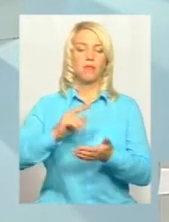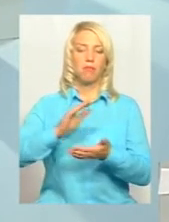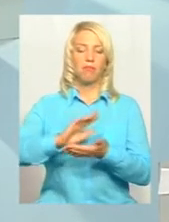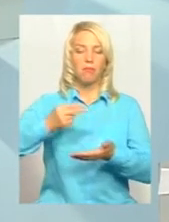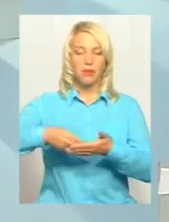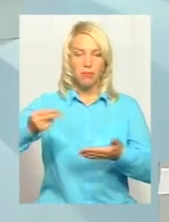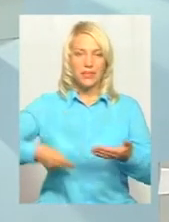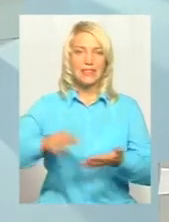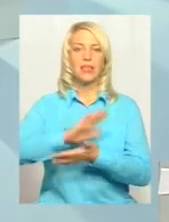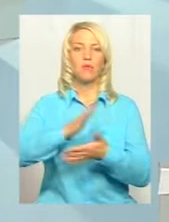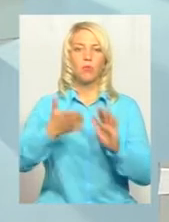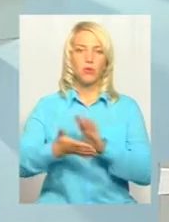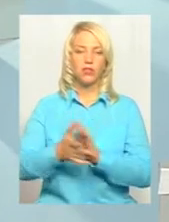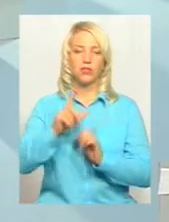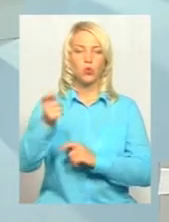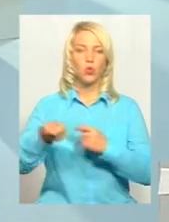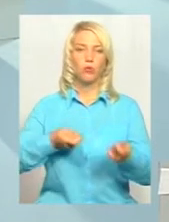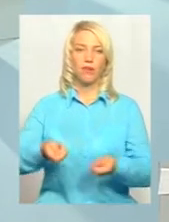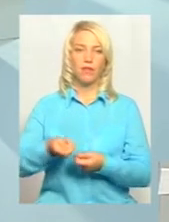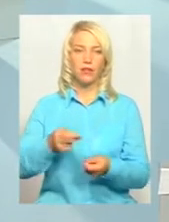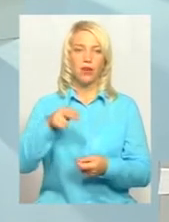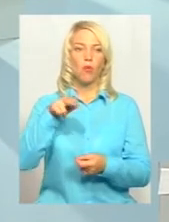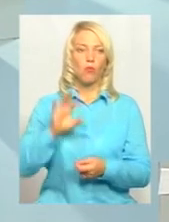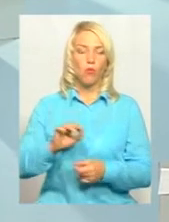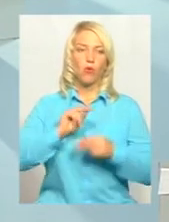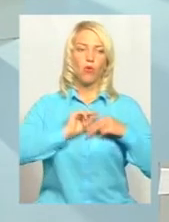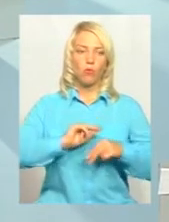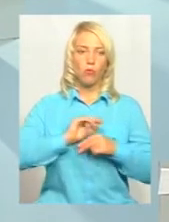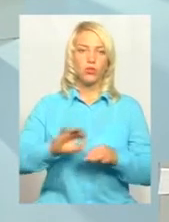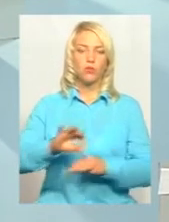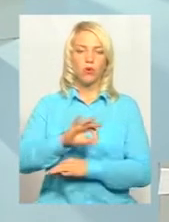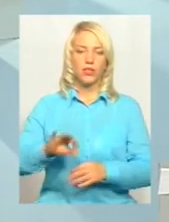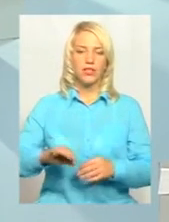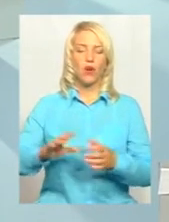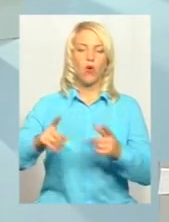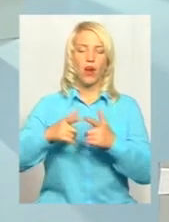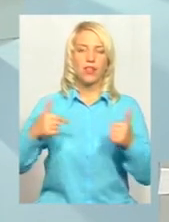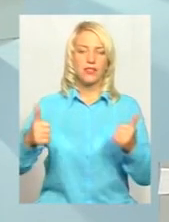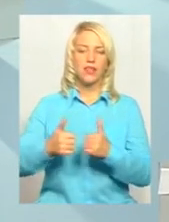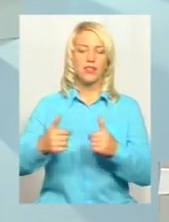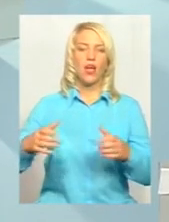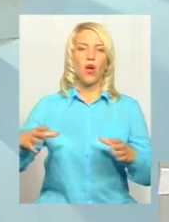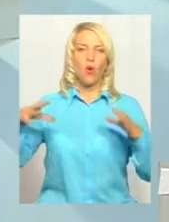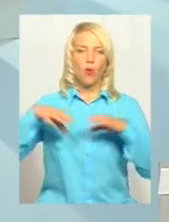з управлінням по роботі з проєктами Організації об'єднаних націй та